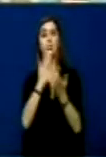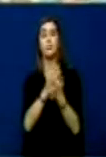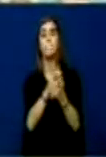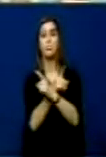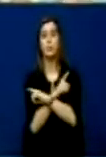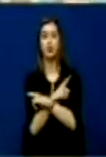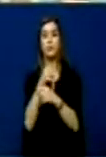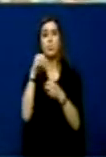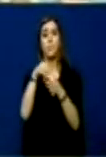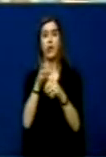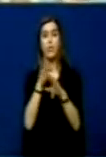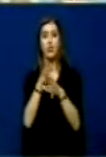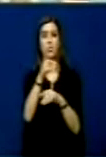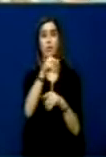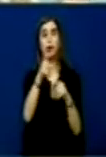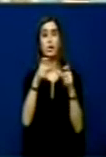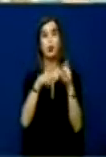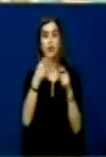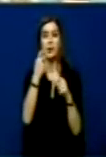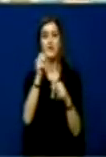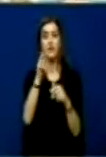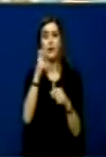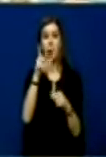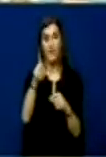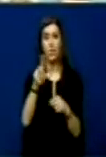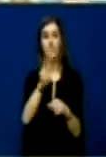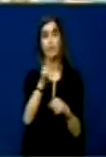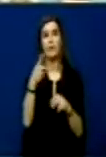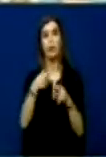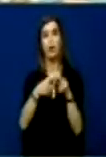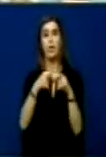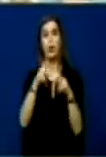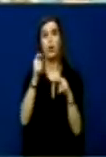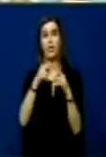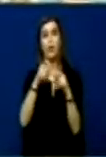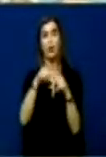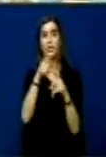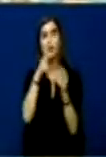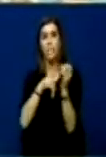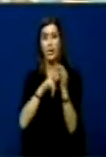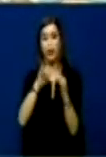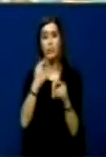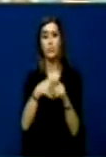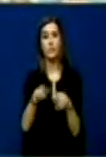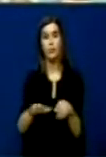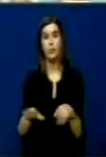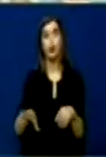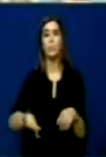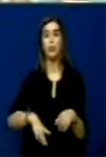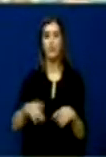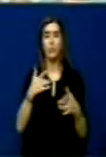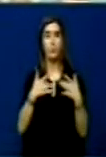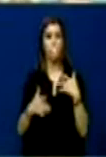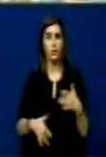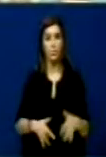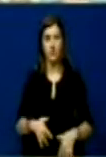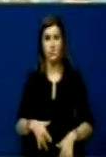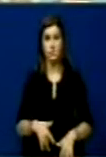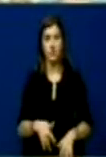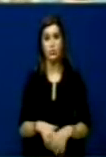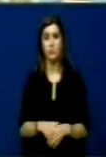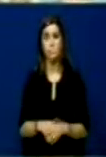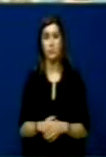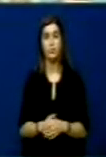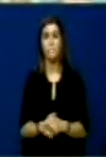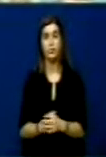vritet në banese në ti sërvel hajadinaj dhe plagosën fëmijet dhe gruaja e ti. Me 90